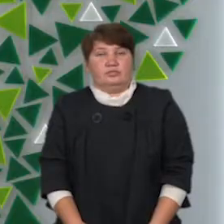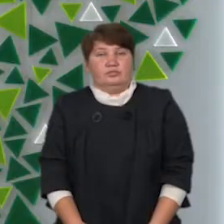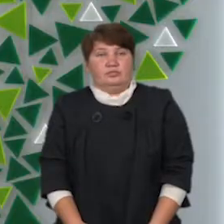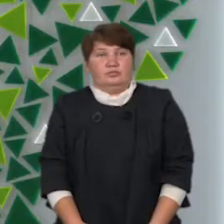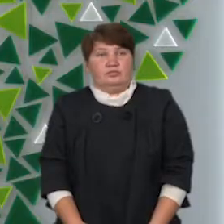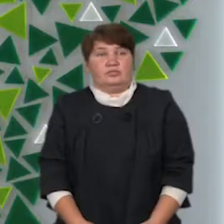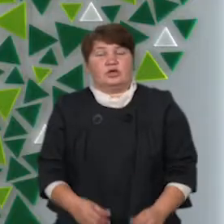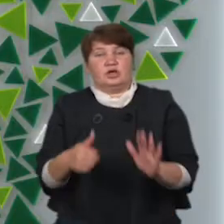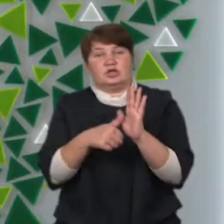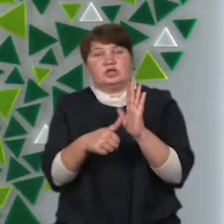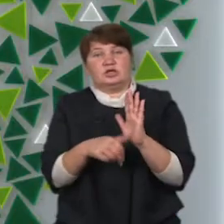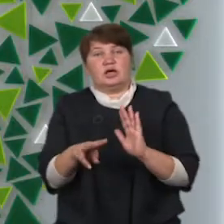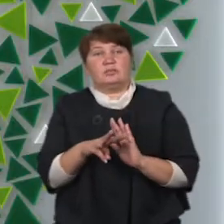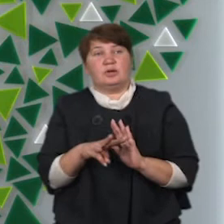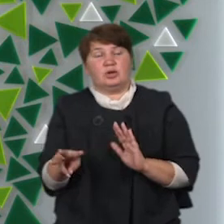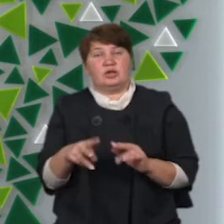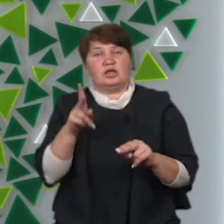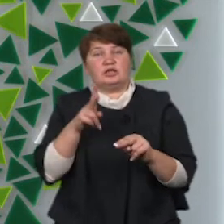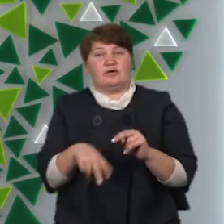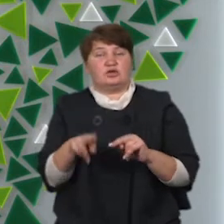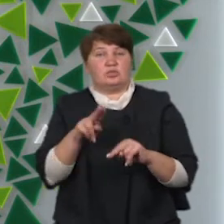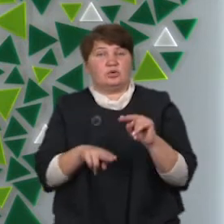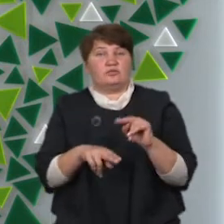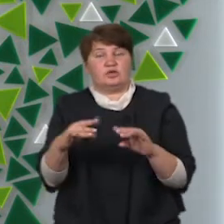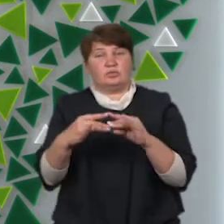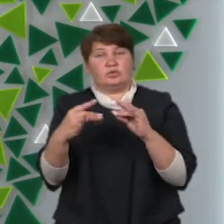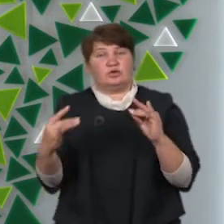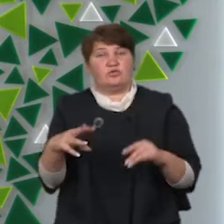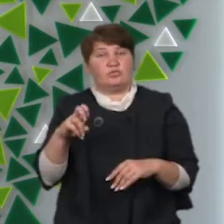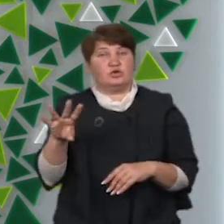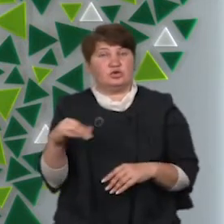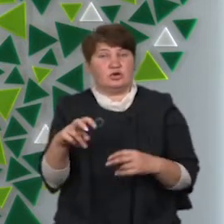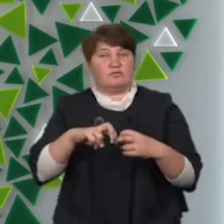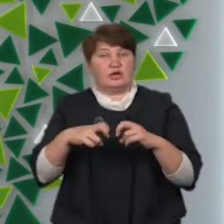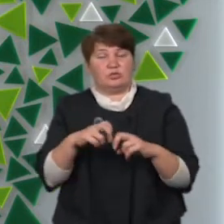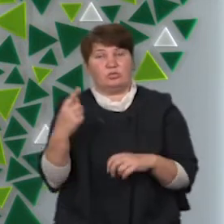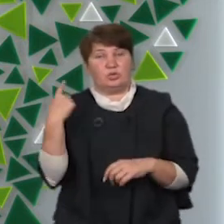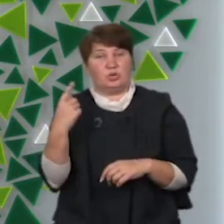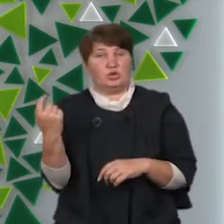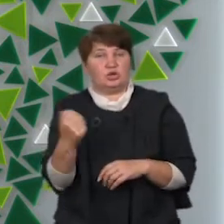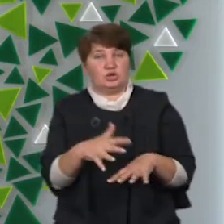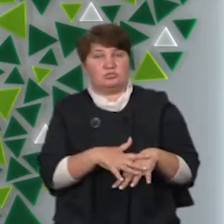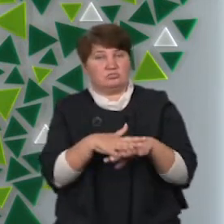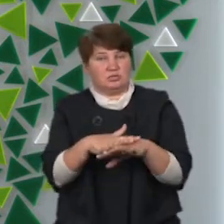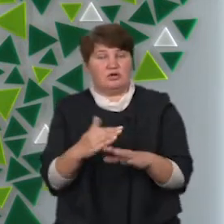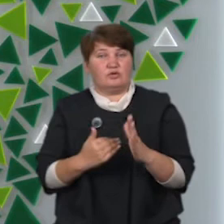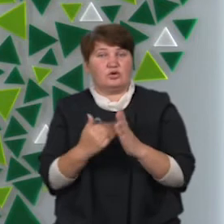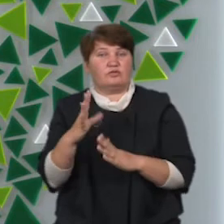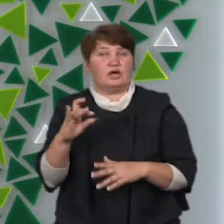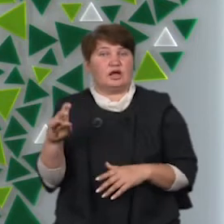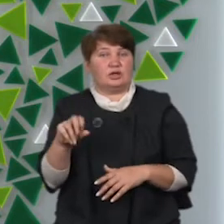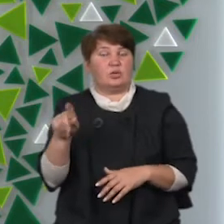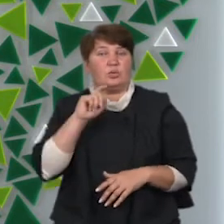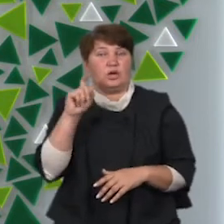60 мільйонів на завершення будівництва моста у Пасічні у Франківську минулого тижня спрямувала Верховна Рада України.